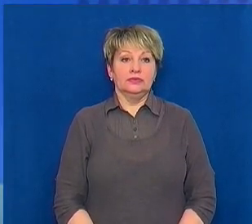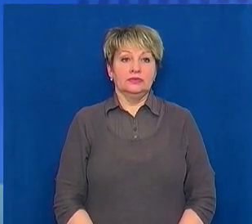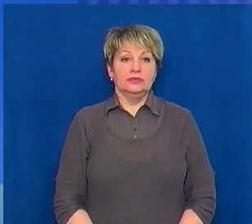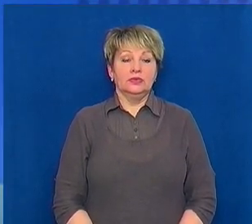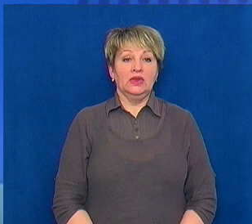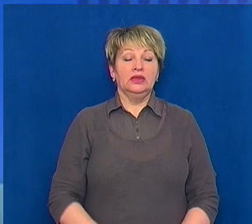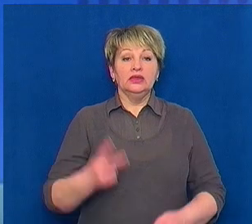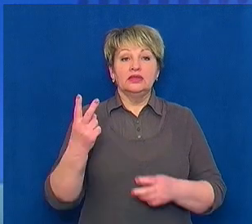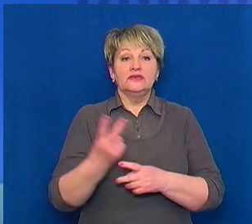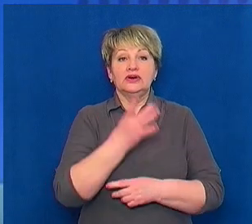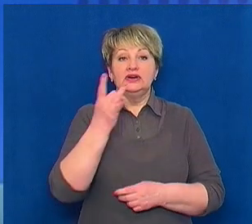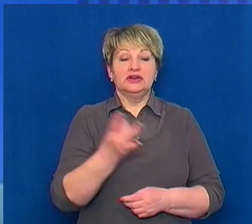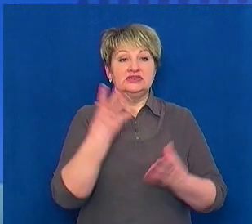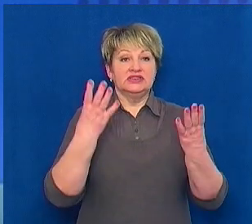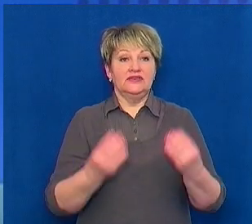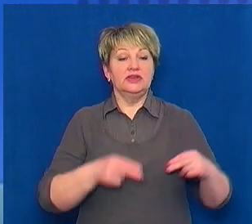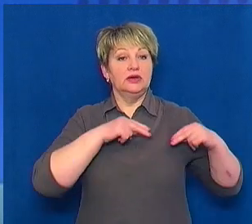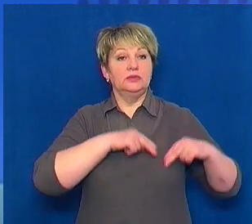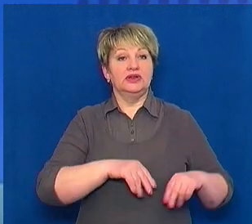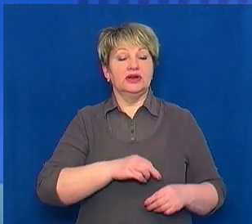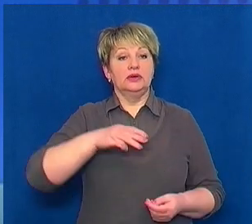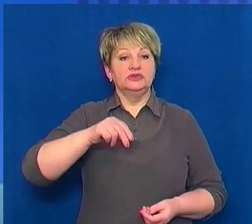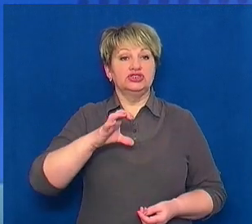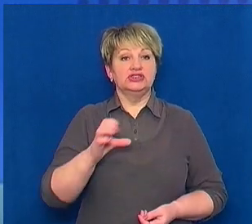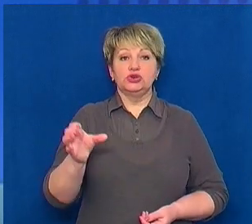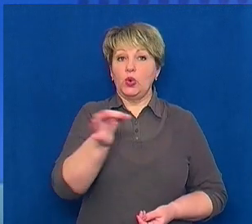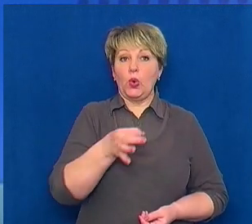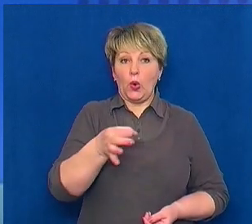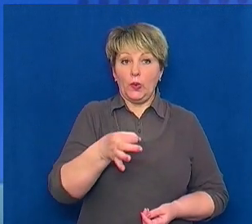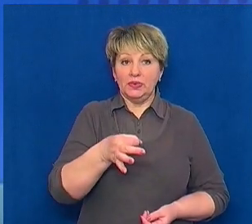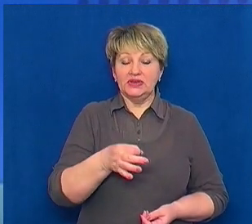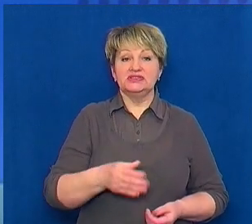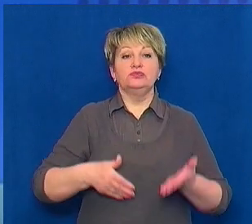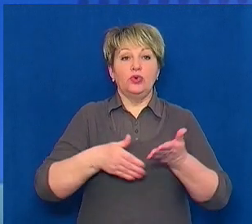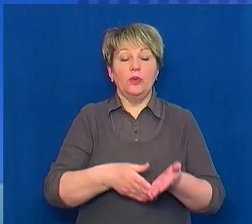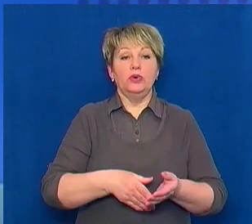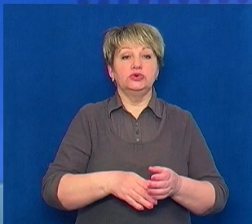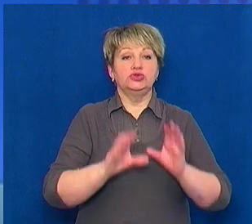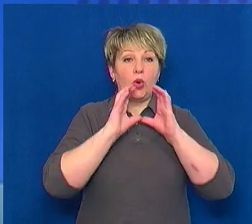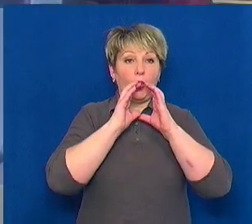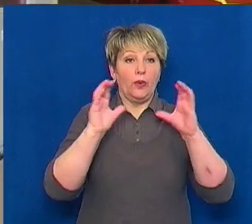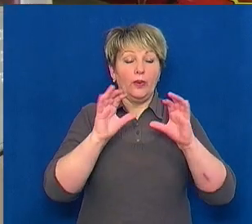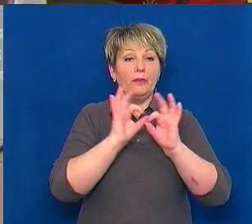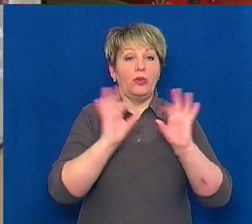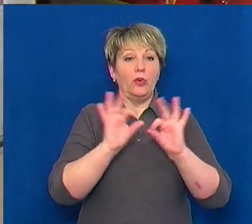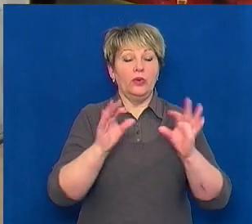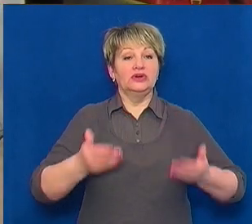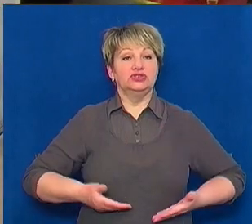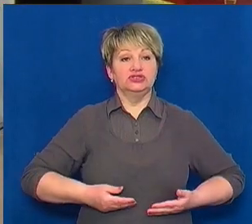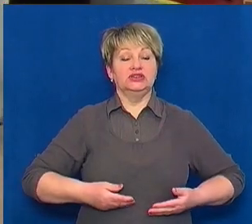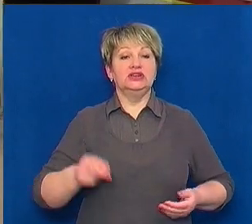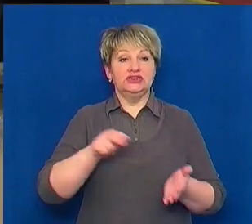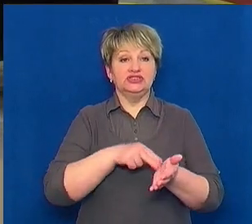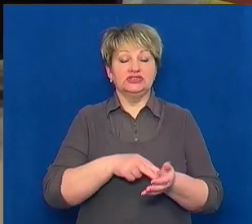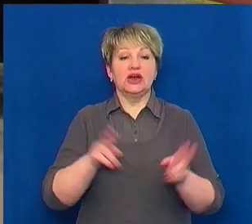Двічі на день працівники Державної служби надзвичайних ситуацій області за допомогою гучномовця повідомляють жителів Черкас про правила